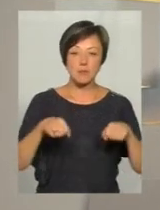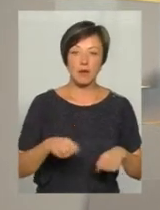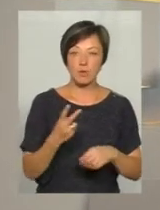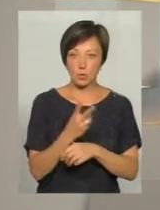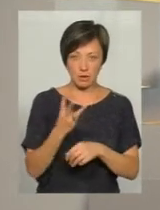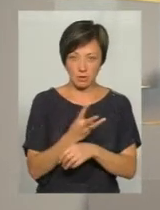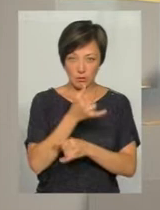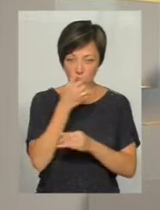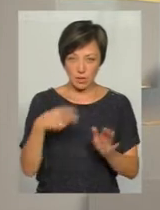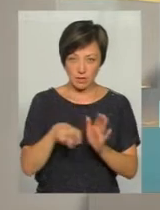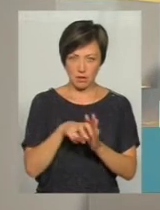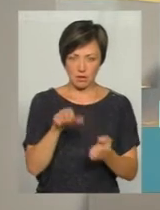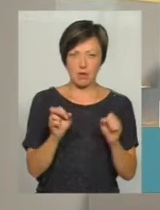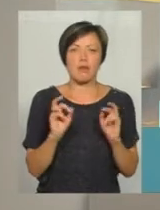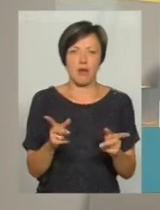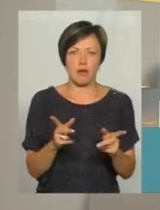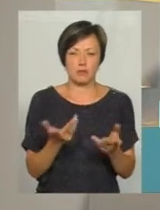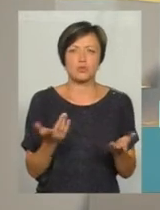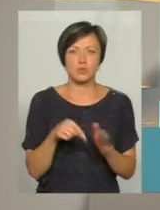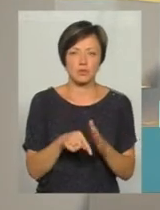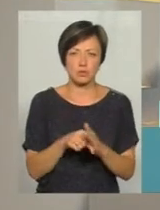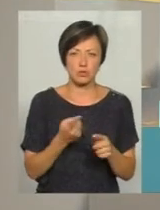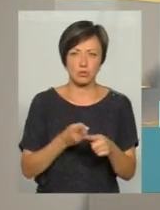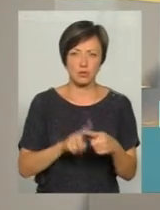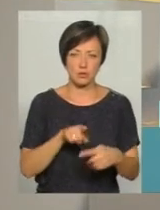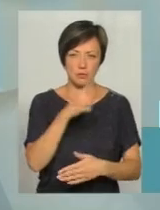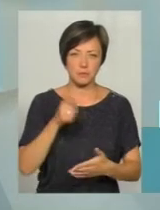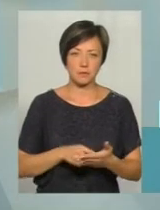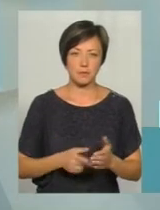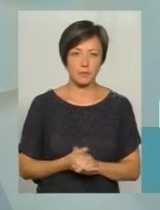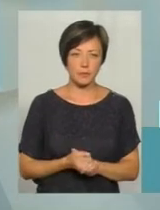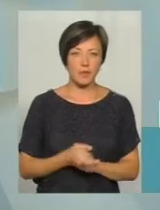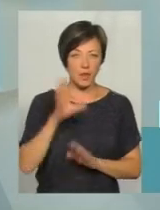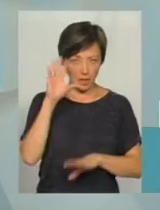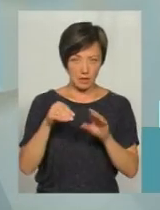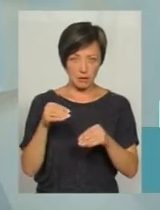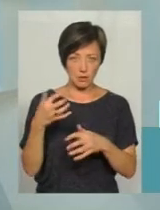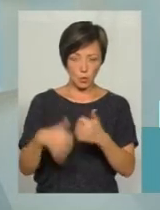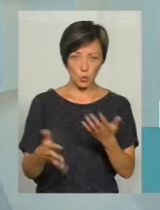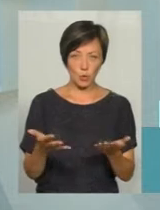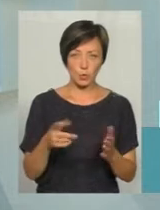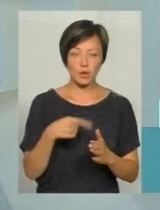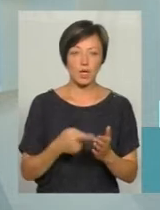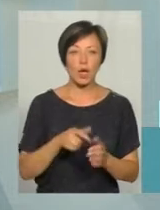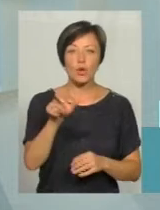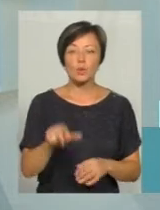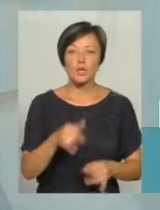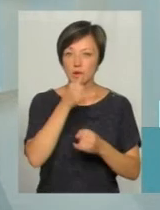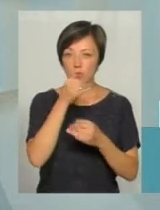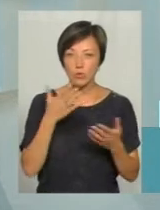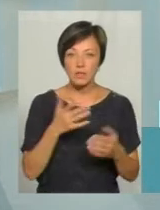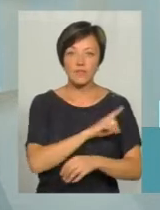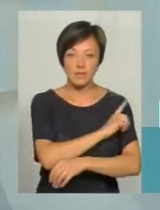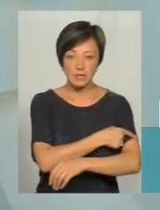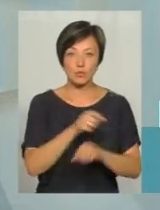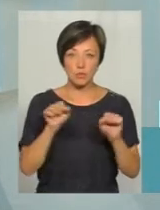в третє сидяти за кермо. Про що говорить ця статистика? Про те, що ігнорують? Ну, дивіться, людина не може, вона фізично